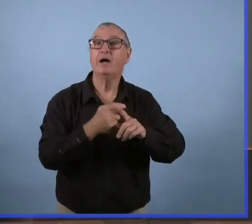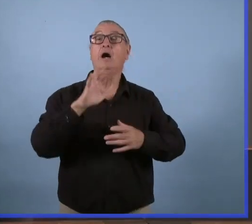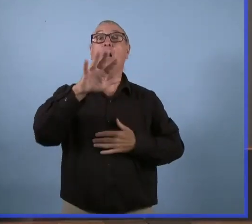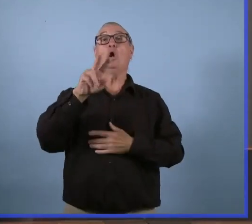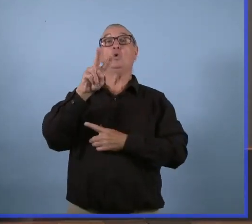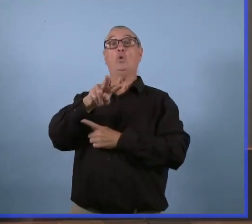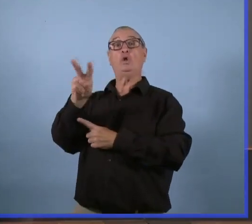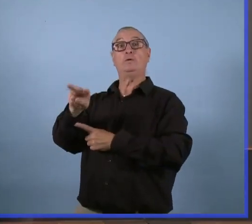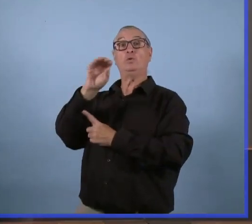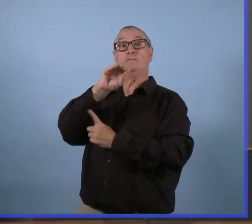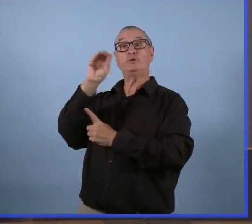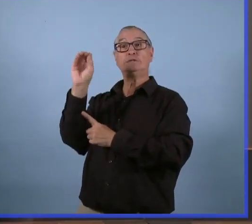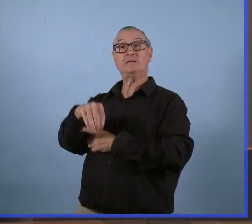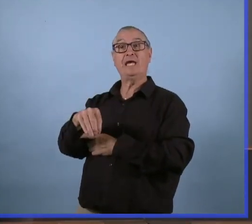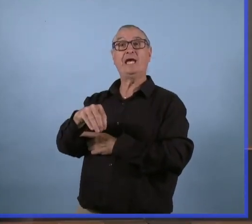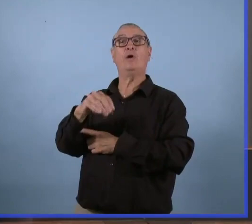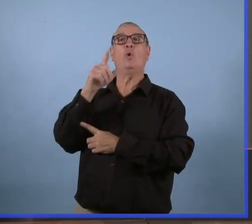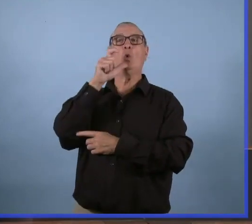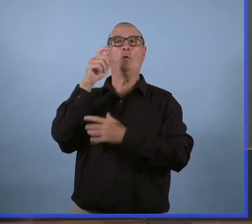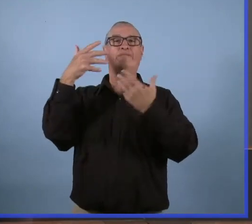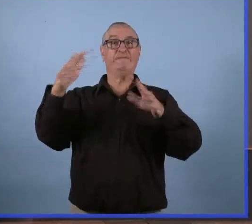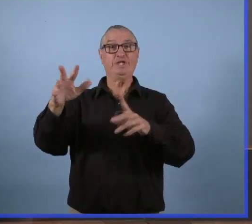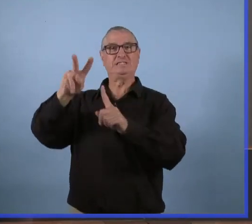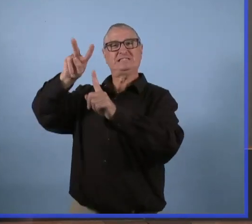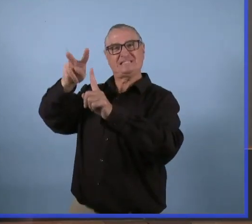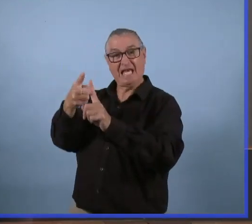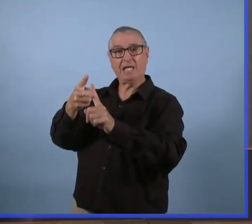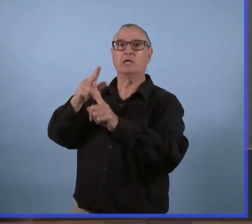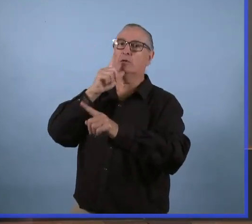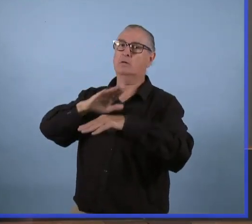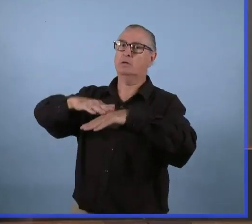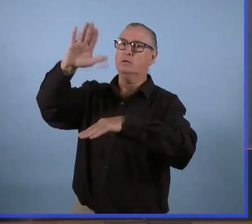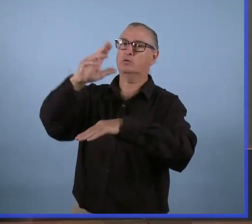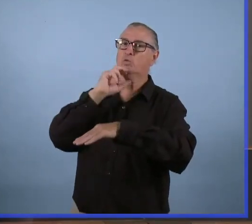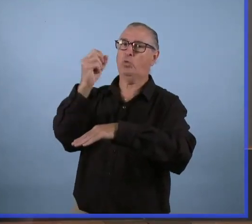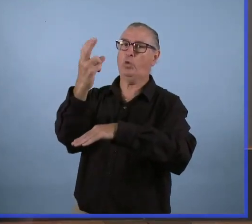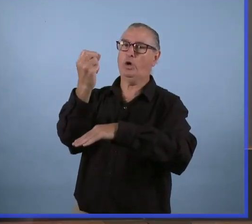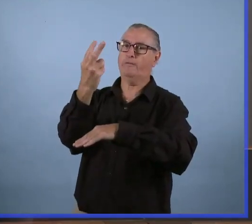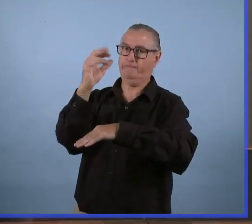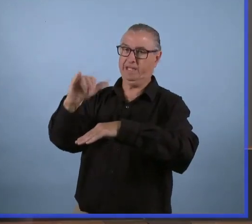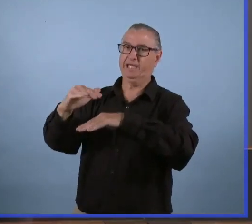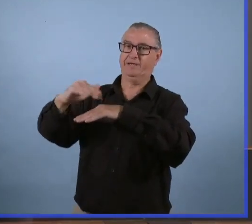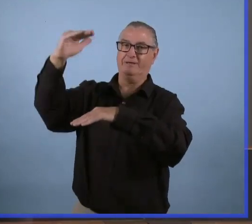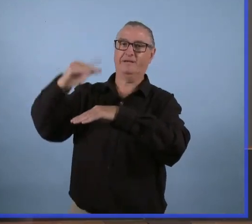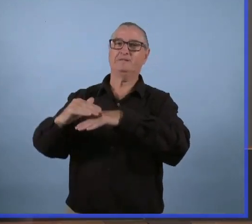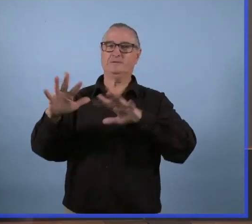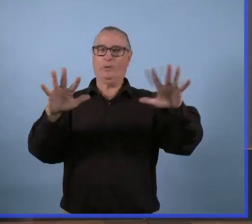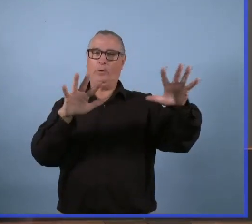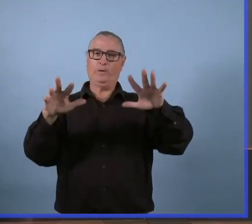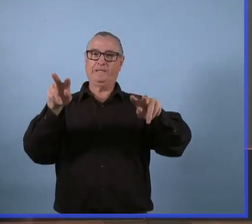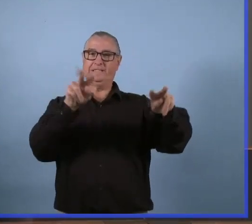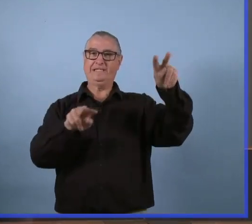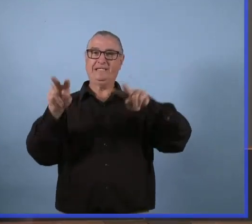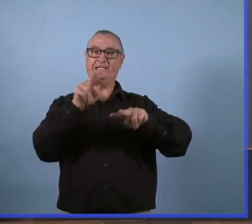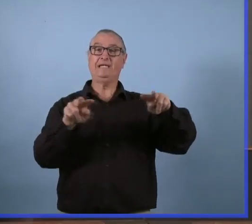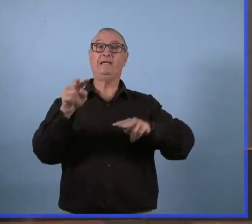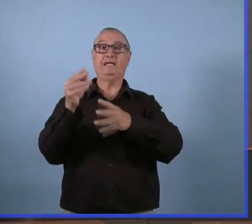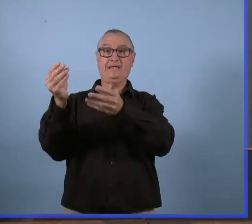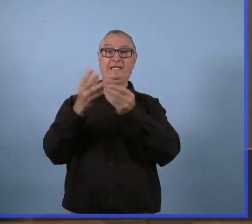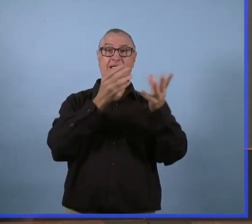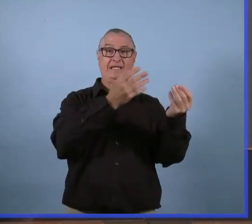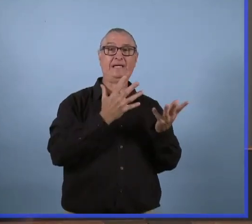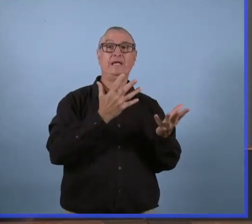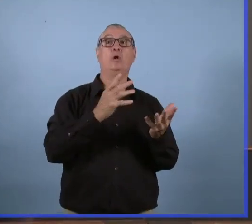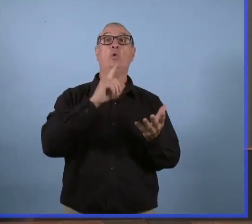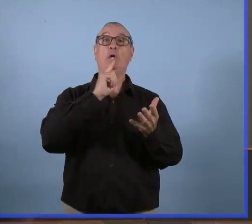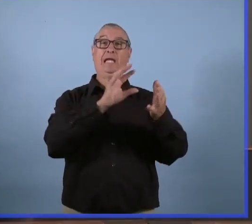deuxième dose. Donc, on va continuer de surveiller la situation. On continue de surveiller l'évolution de la situation. Et on essaie de